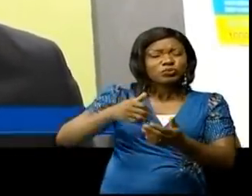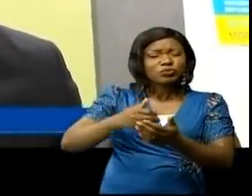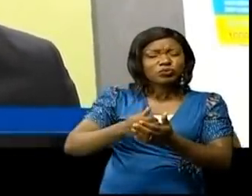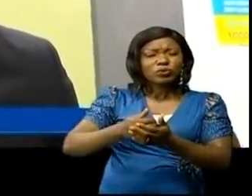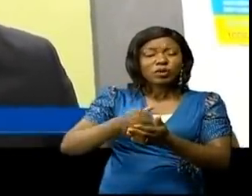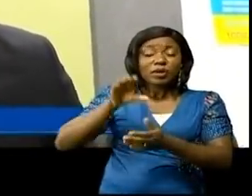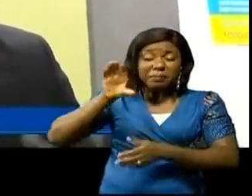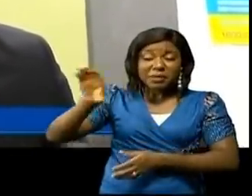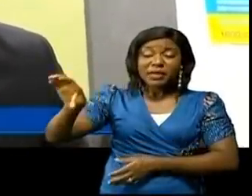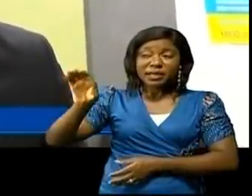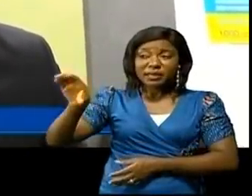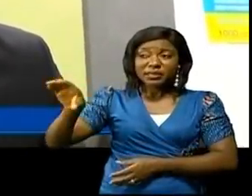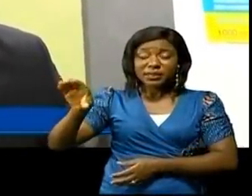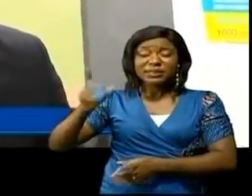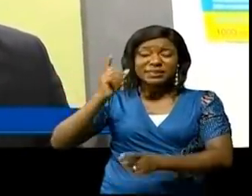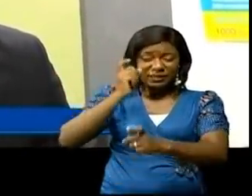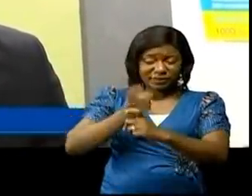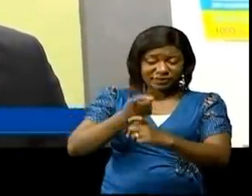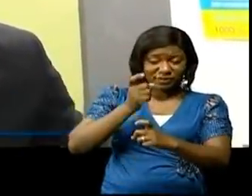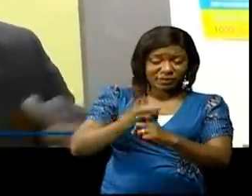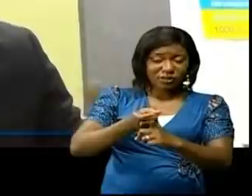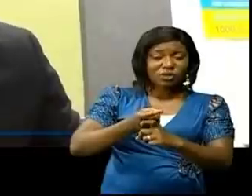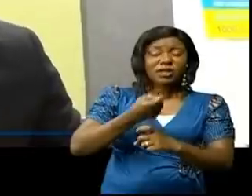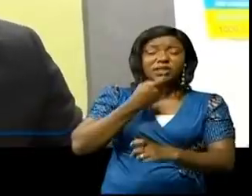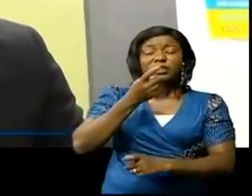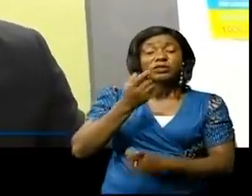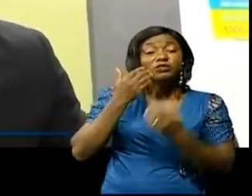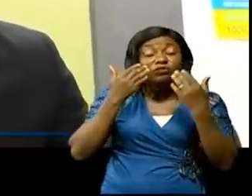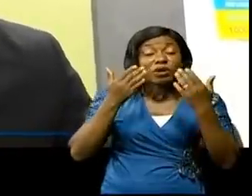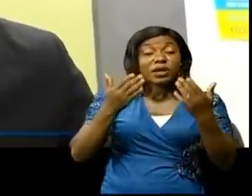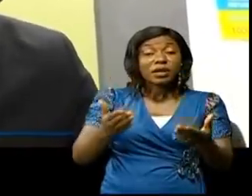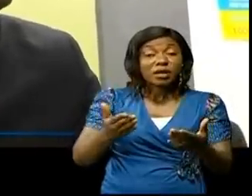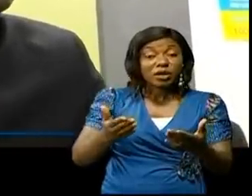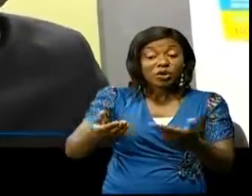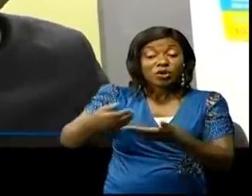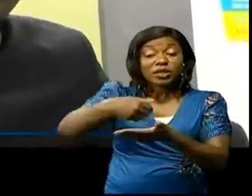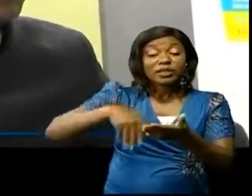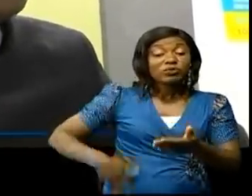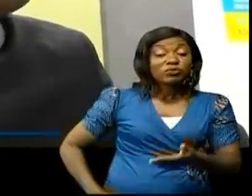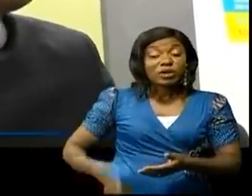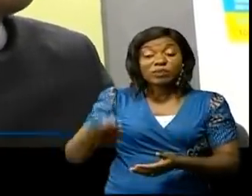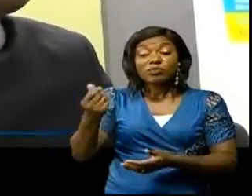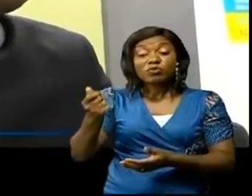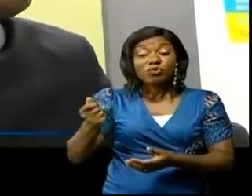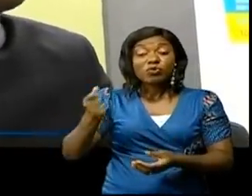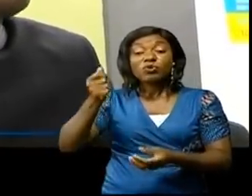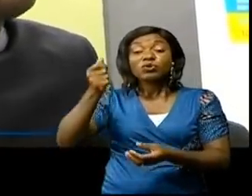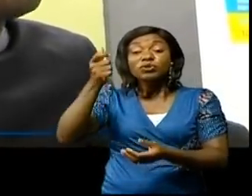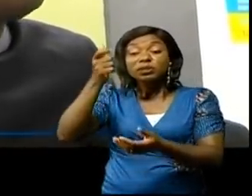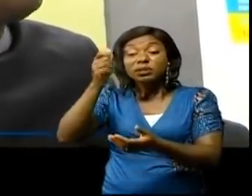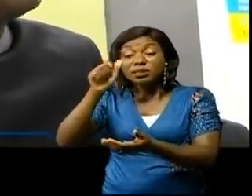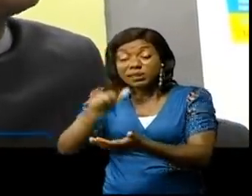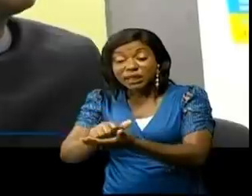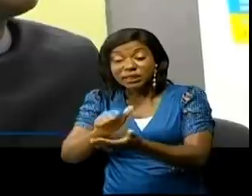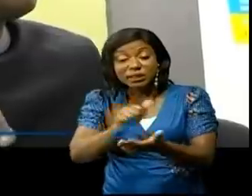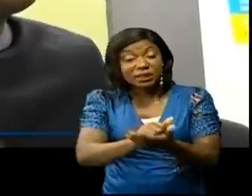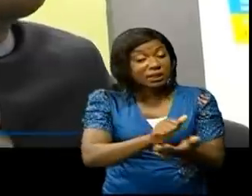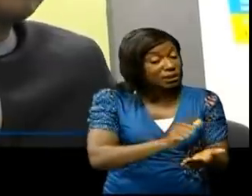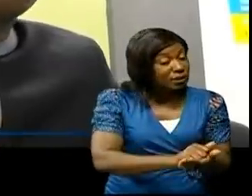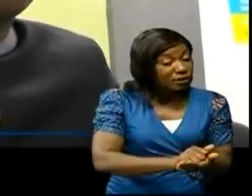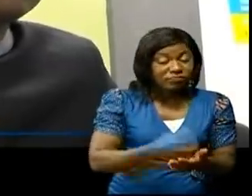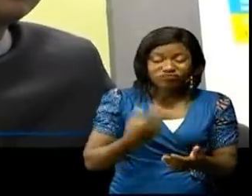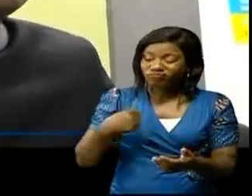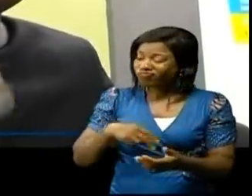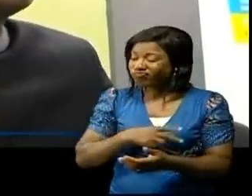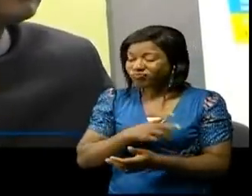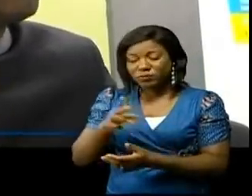bancarisé. C'est difficile qu puisse dire voilà, on a détourné autant d'argent. Non, nous n'avons même pas produit cet argent, même